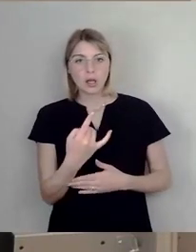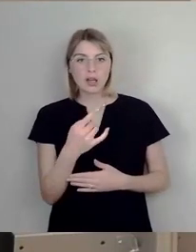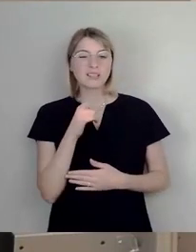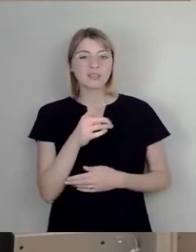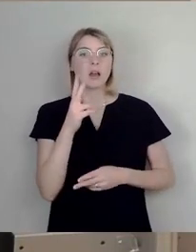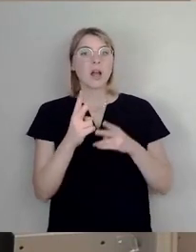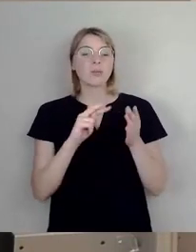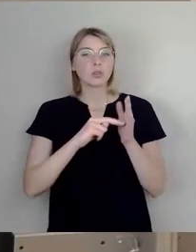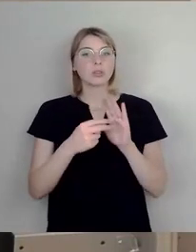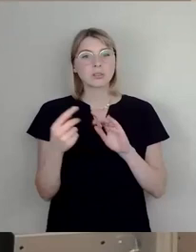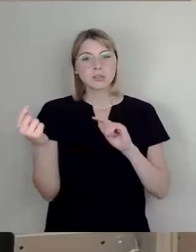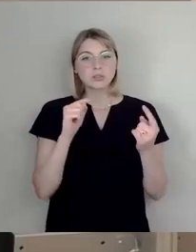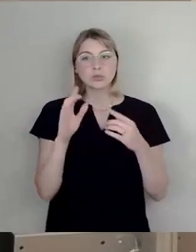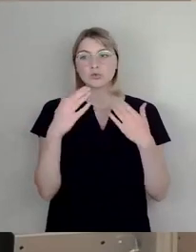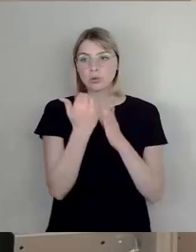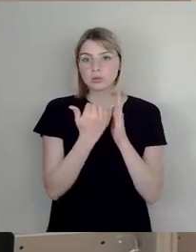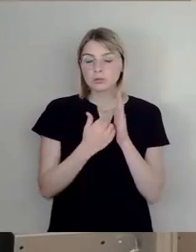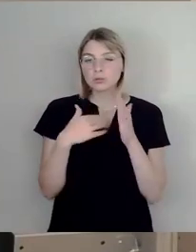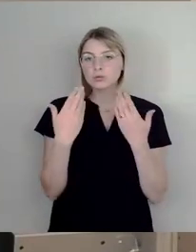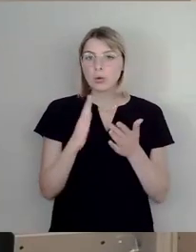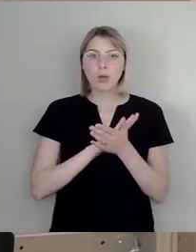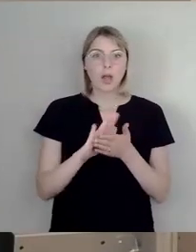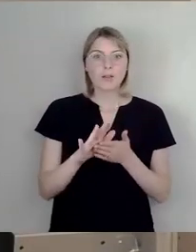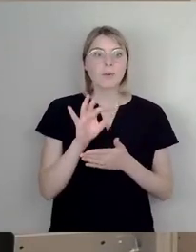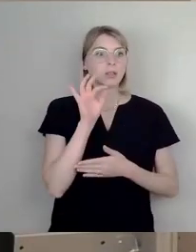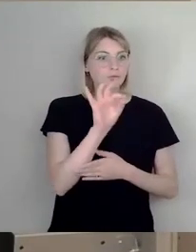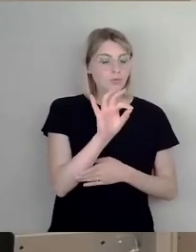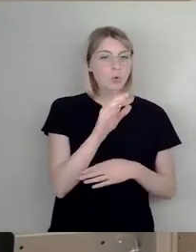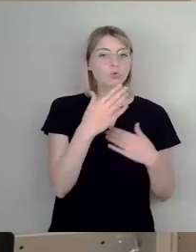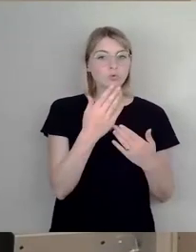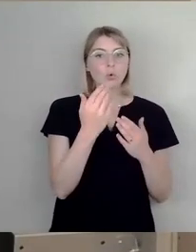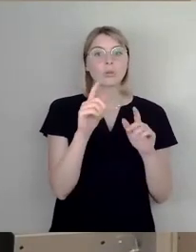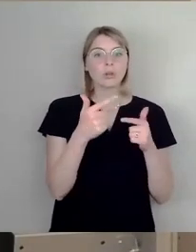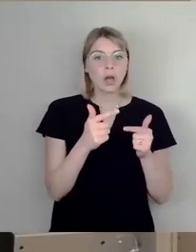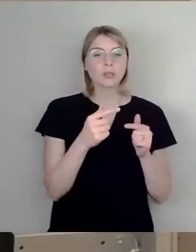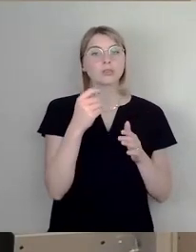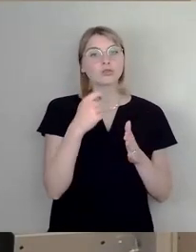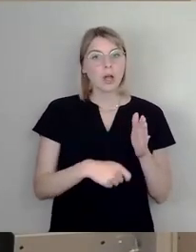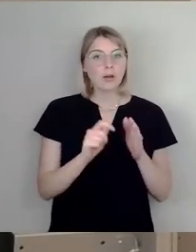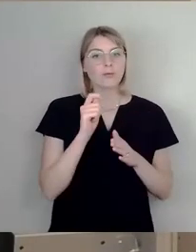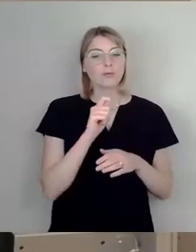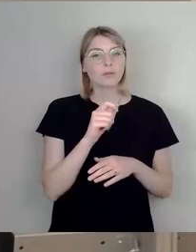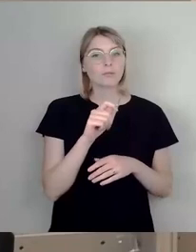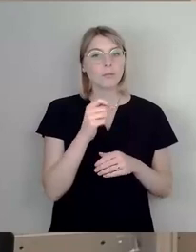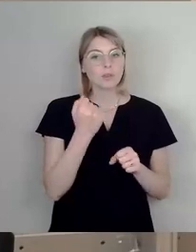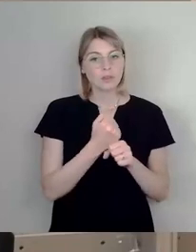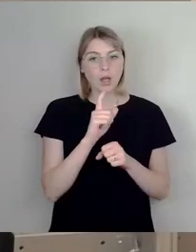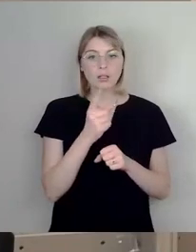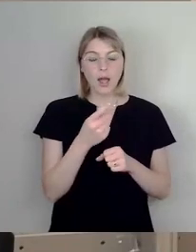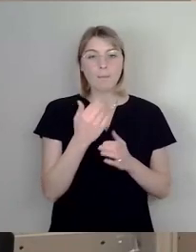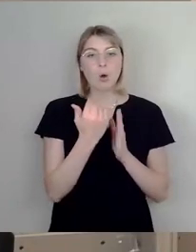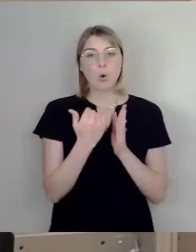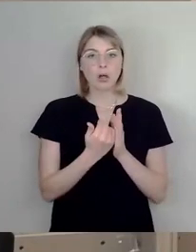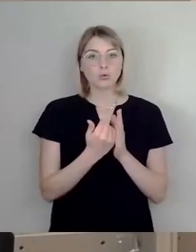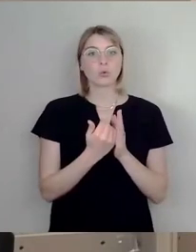Diskussion läuft ganz einfach. Diejenigen, die das befürworten, die sagen, keine Straftat, aber Ordnungswidrigkeit. Für die Ordnungswidrigkeit